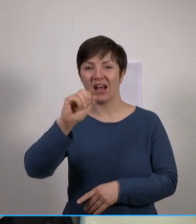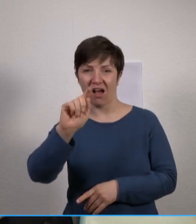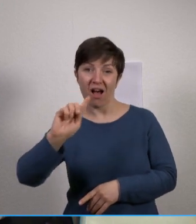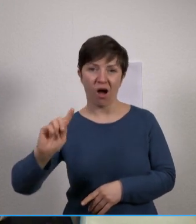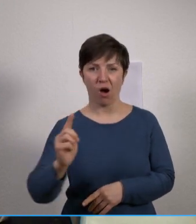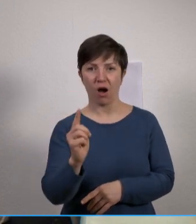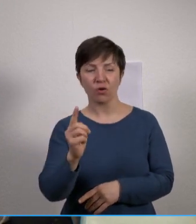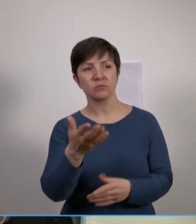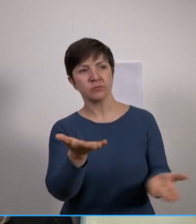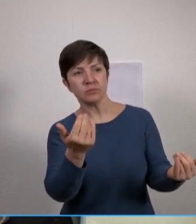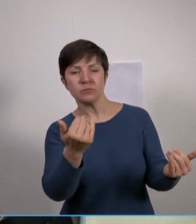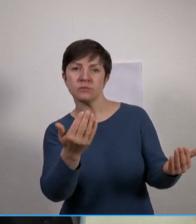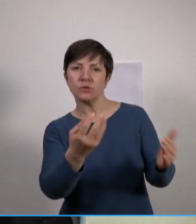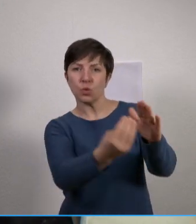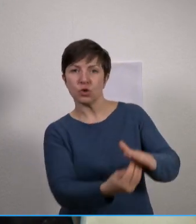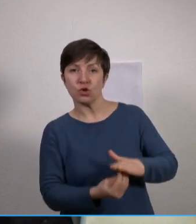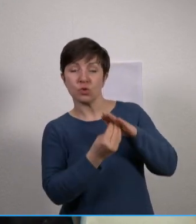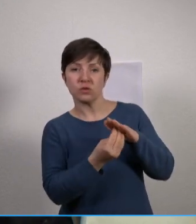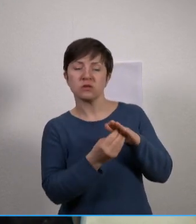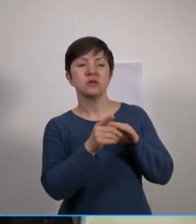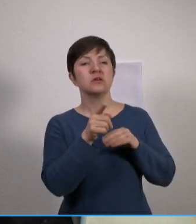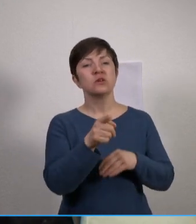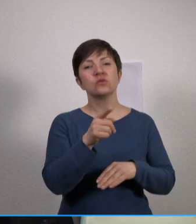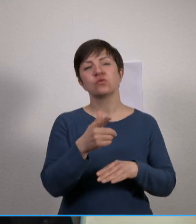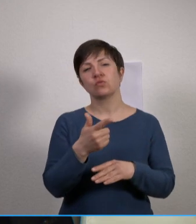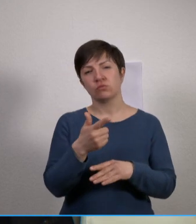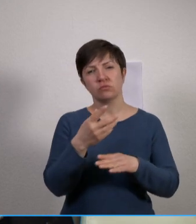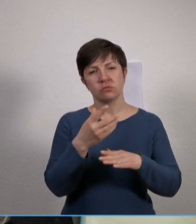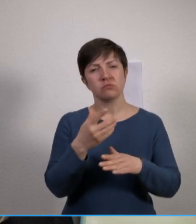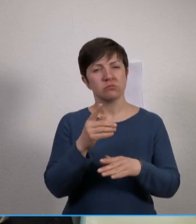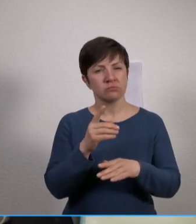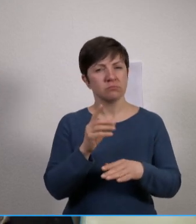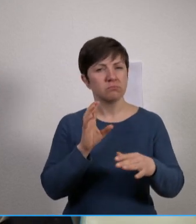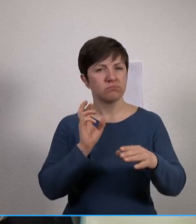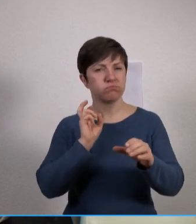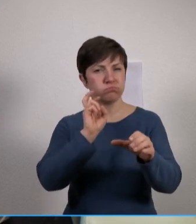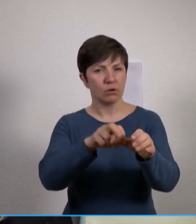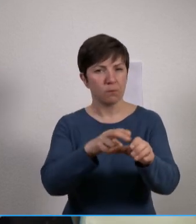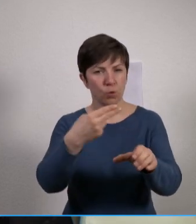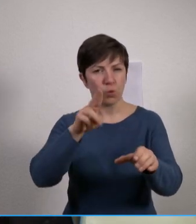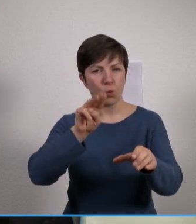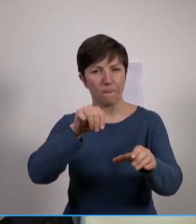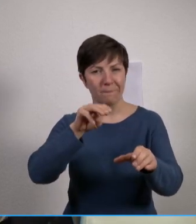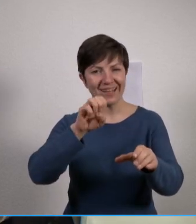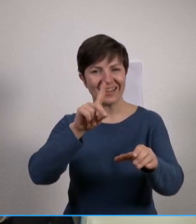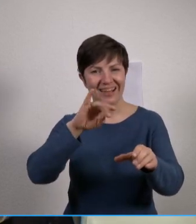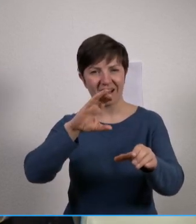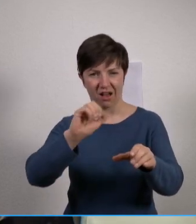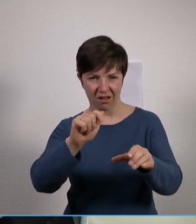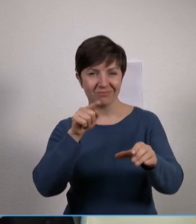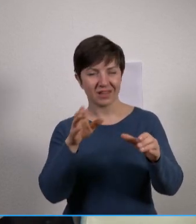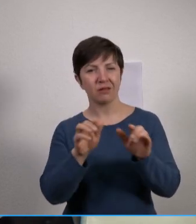Ärzteteams bei Homedica. dieser Verein organisiert ja unter anderem kurzfristige Einsätze mit interdisziplinären Teams in